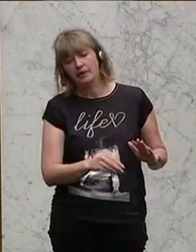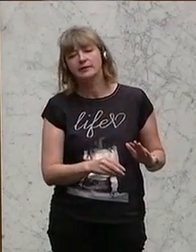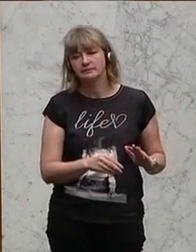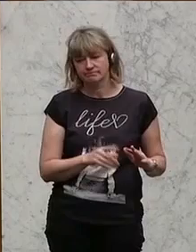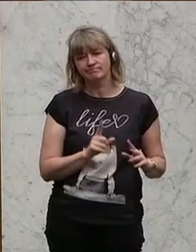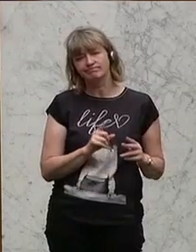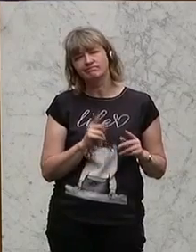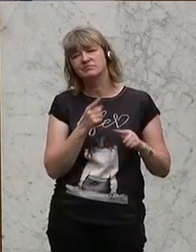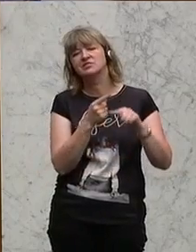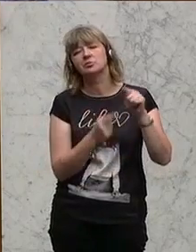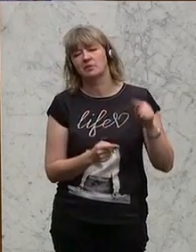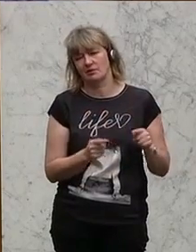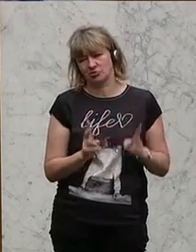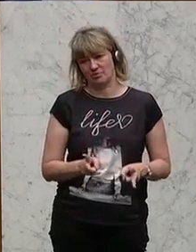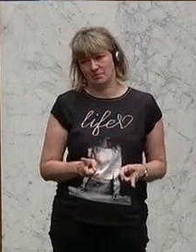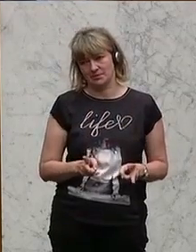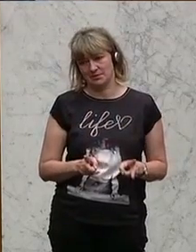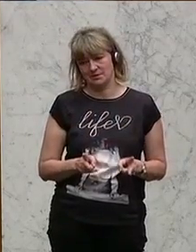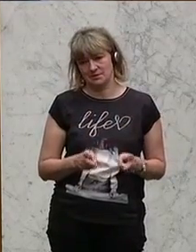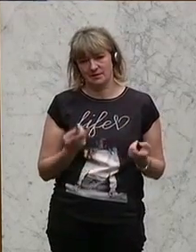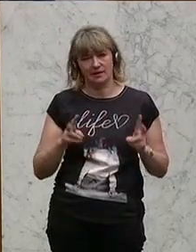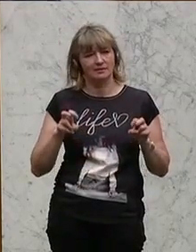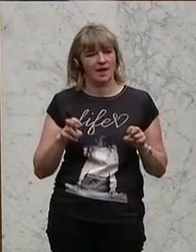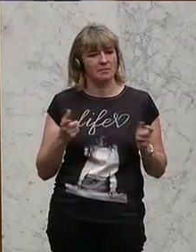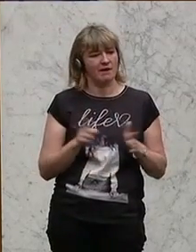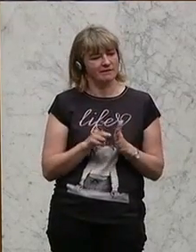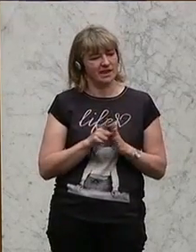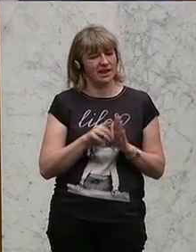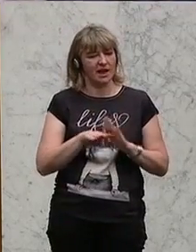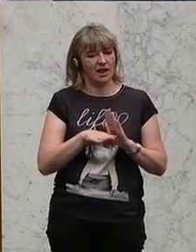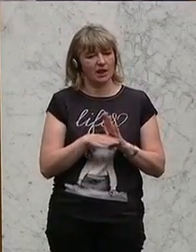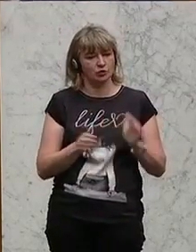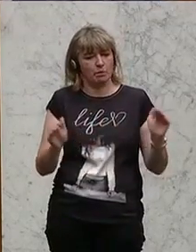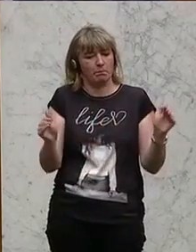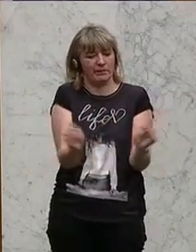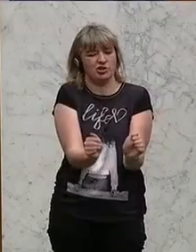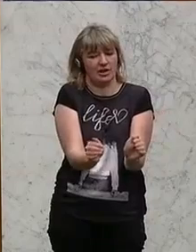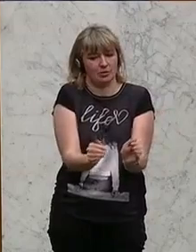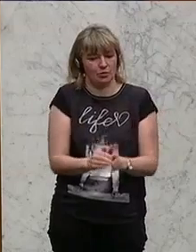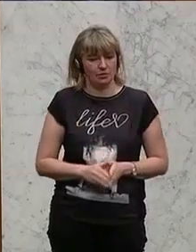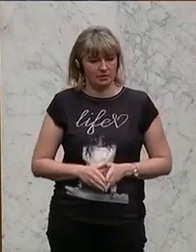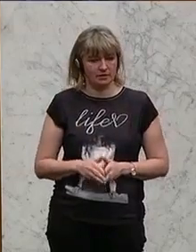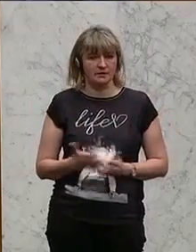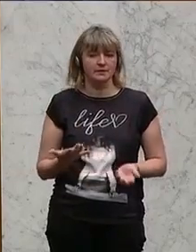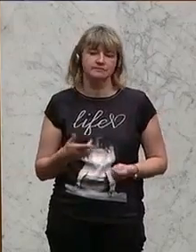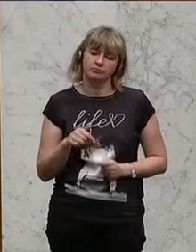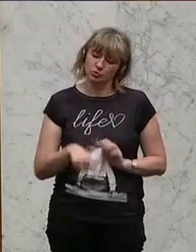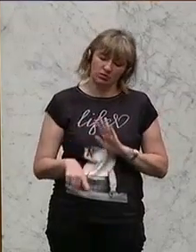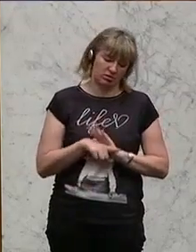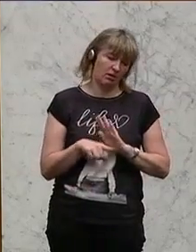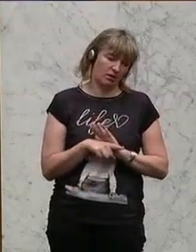teilweise gerecht, und zwar insbesondere, was die regulatorischen Beschränkungen betrifft. Negativ ist hier